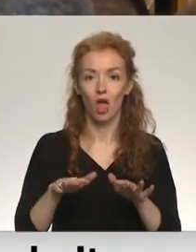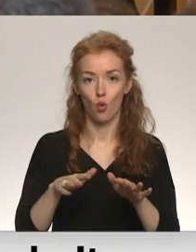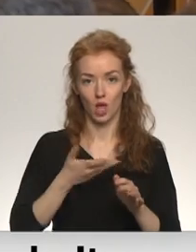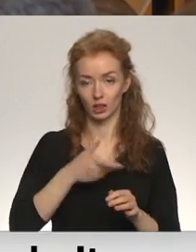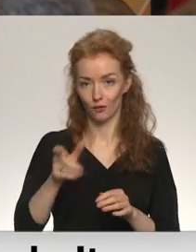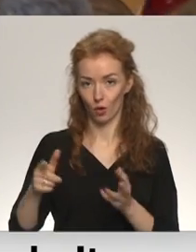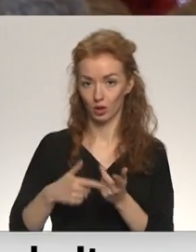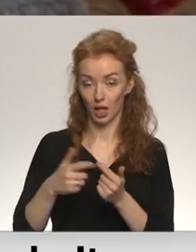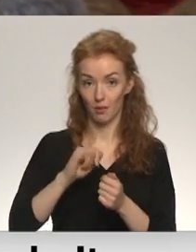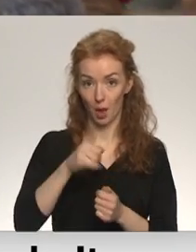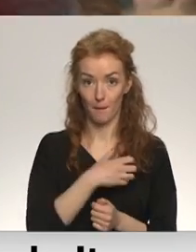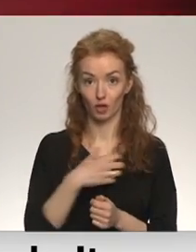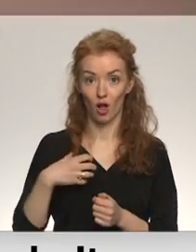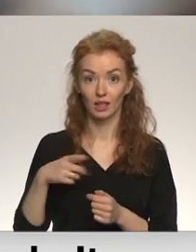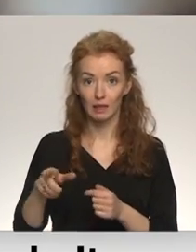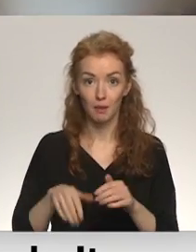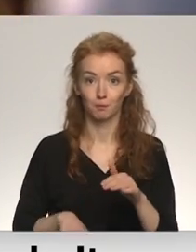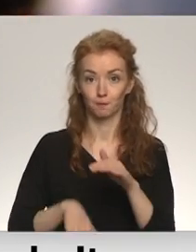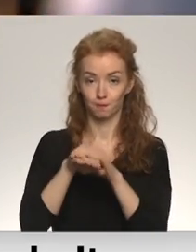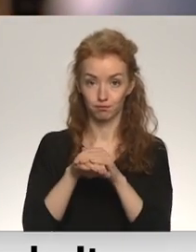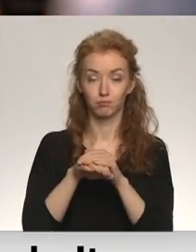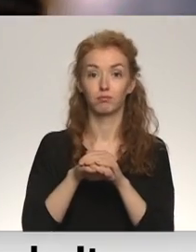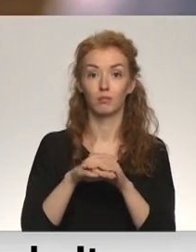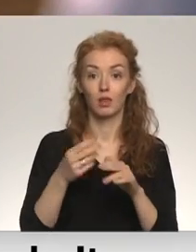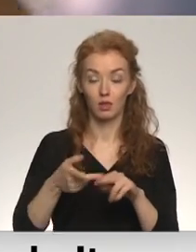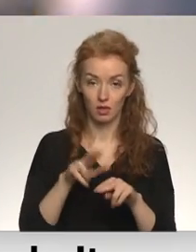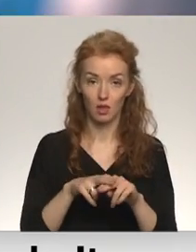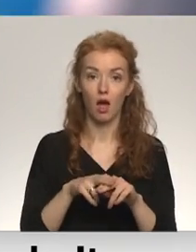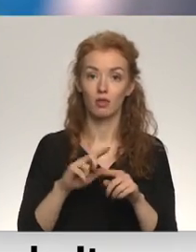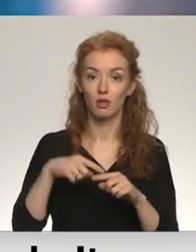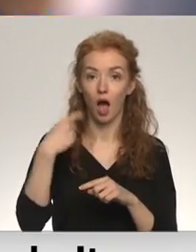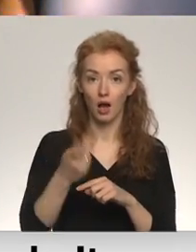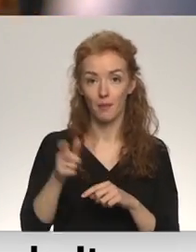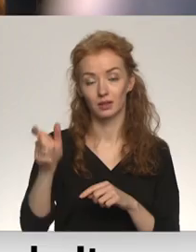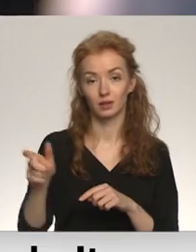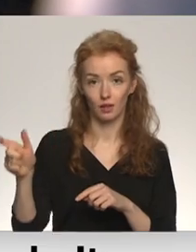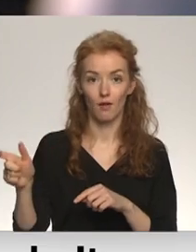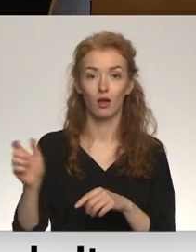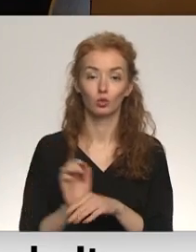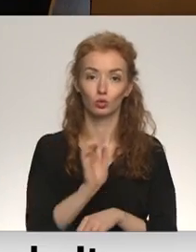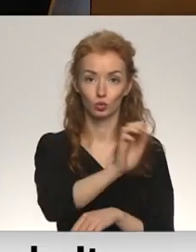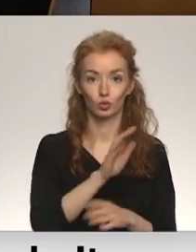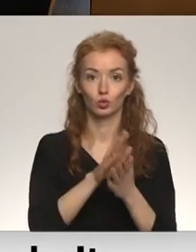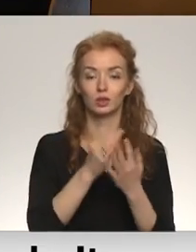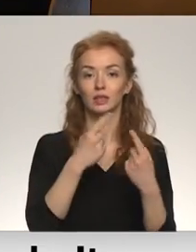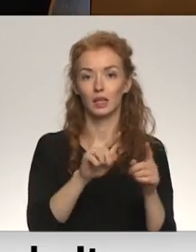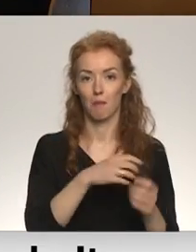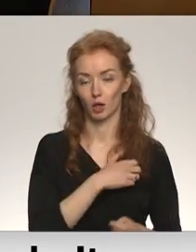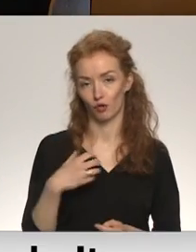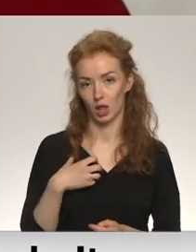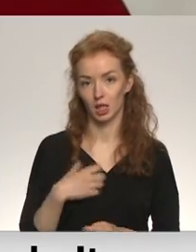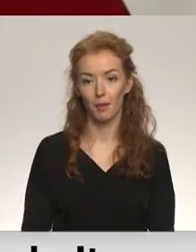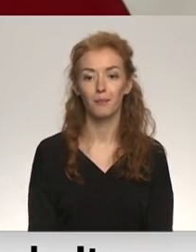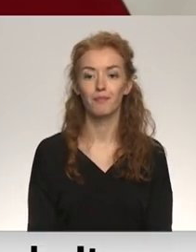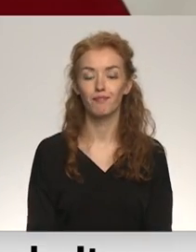skaitam. Ja pašvaldība būs sasniegusi ministru kabinetu noteikto maksimumu, nākamie patvērumi meklētāji tiks novirzīti uz citām pašvaldībām.